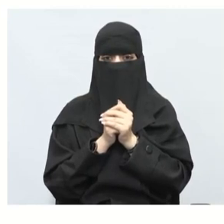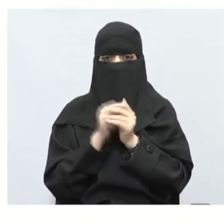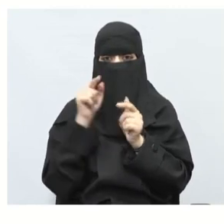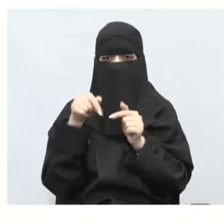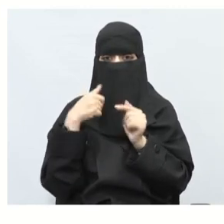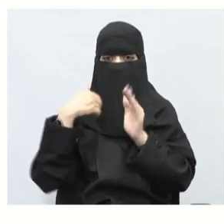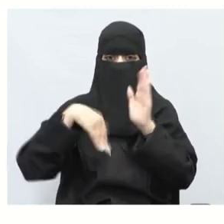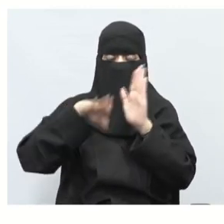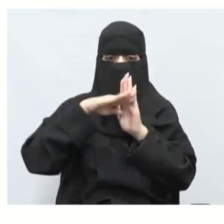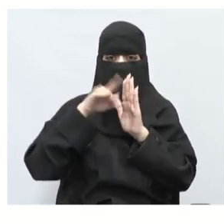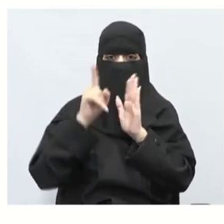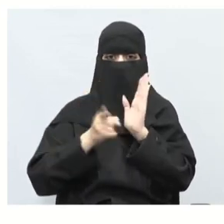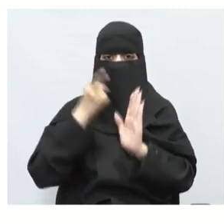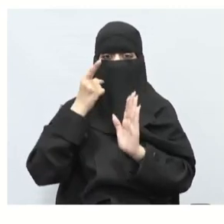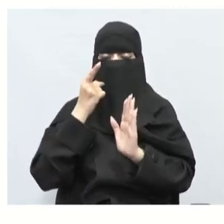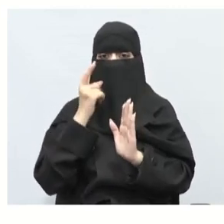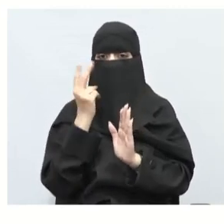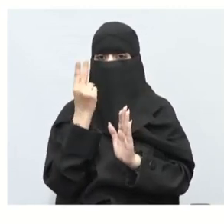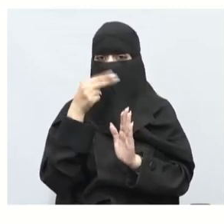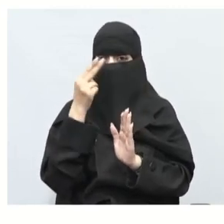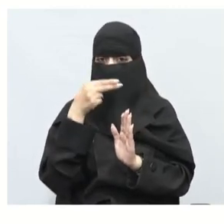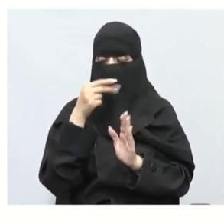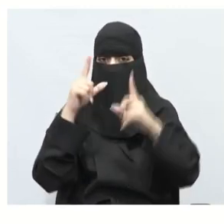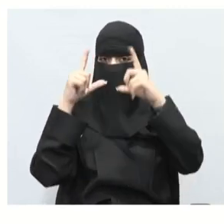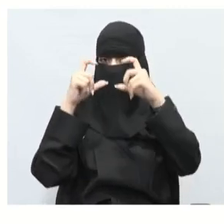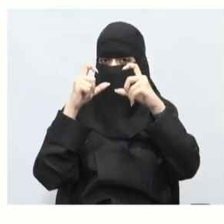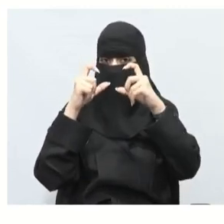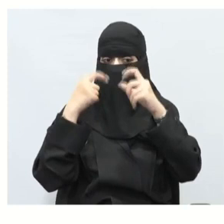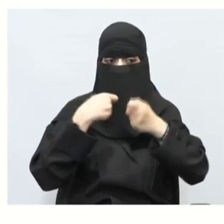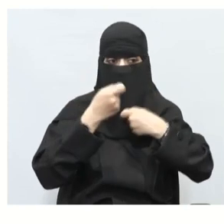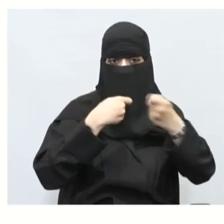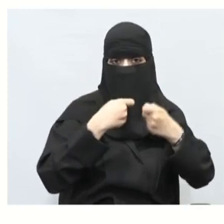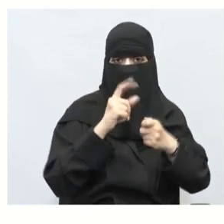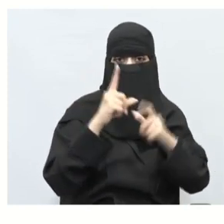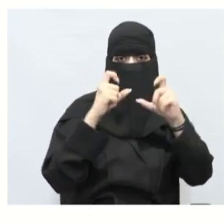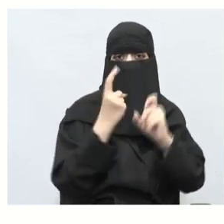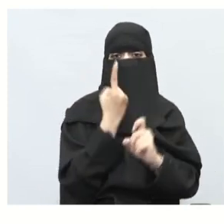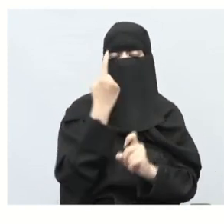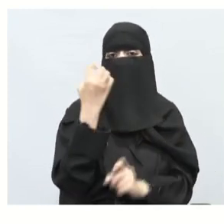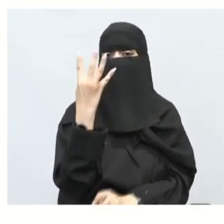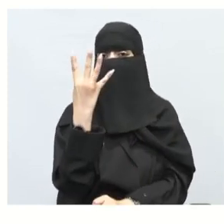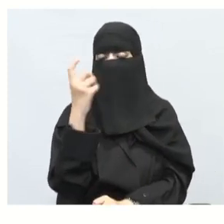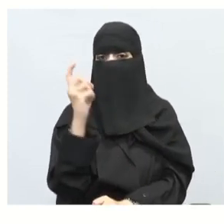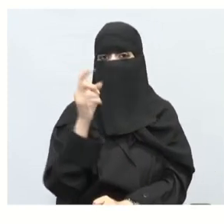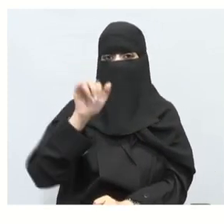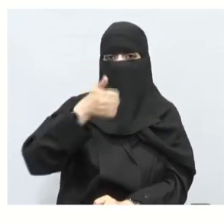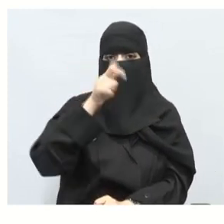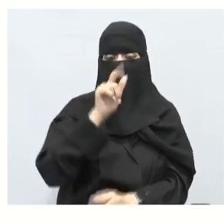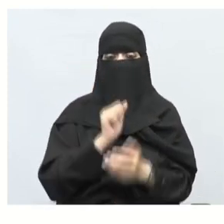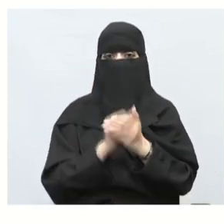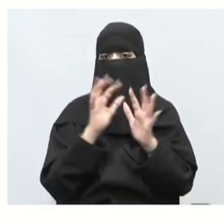تكمل تجد هنا أول عشرين صورة بكم؟ بأربعة ريالات فعشرين صورة الآن بكم؟